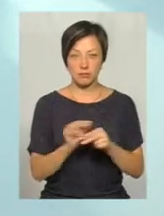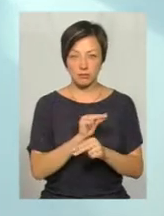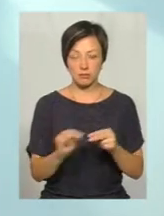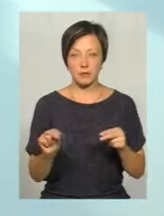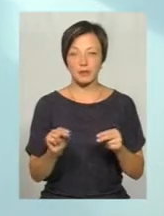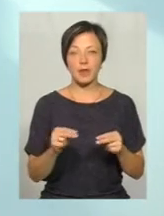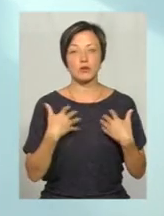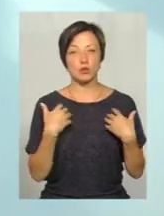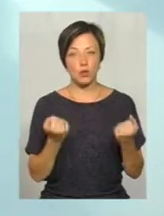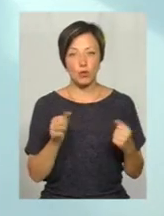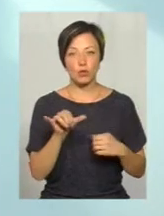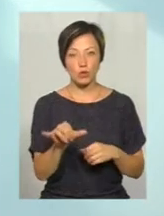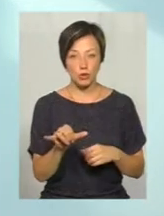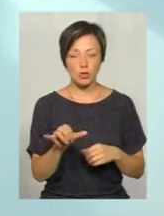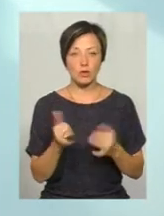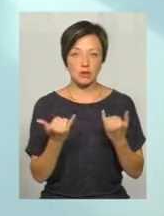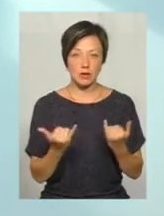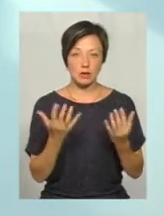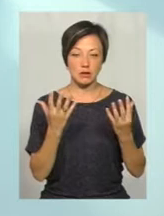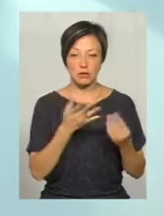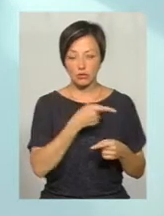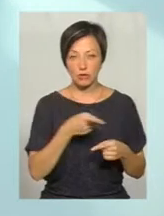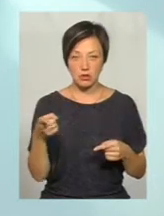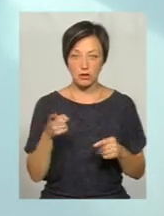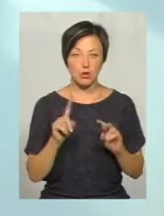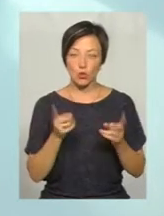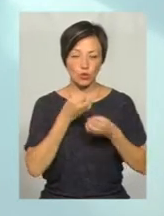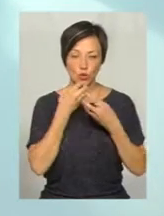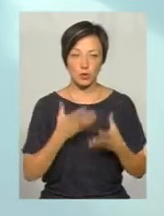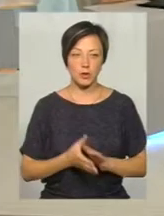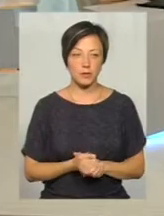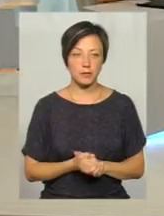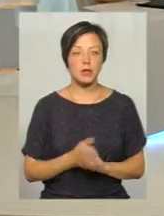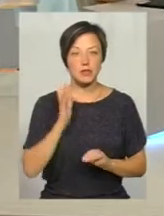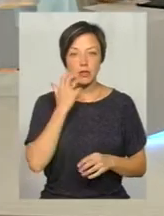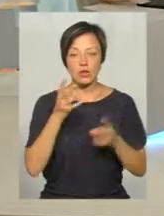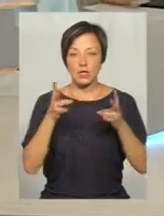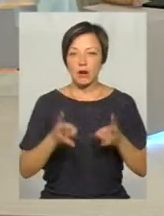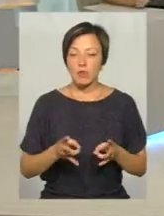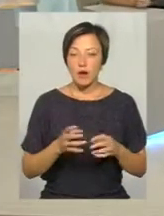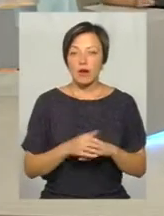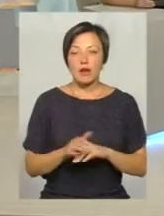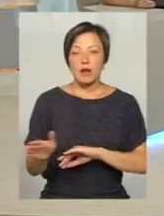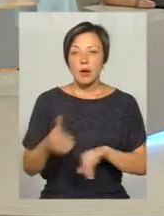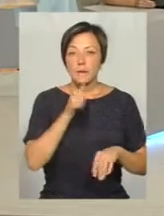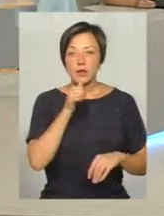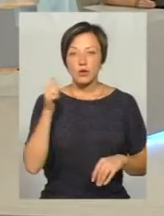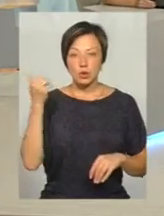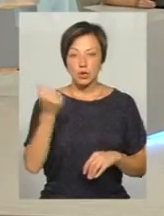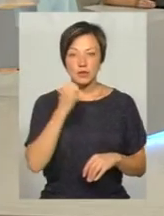зі здоров'ям нього на даний час не дуже добре. Так, це серйозні травми. А минулого тижня у